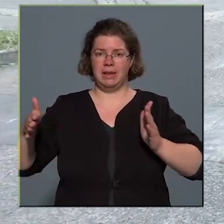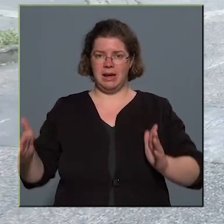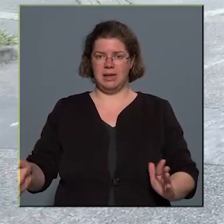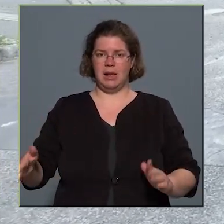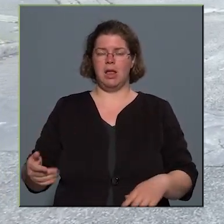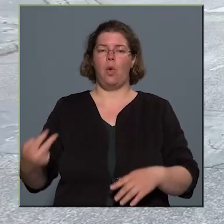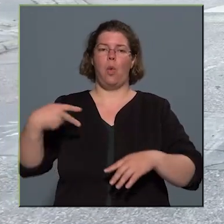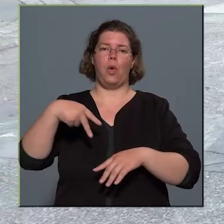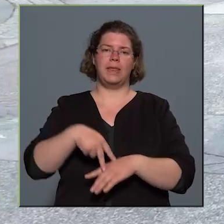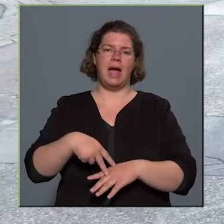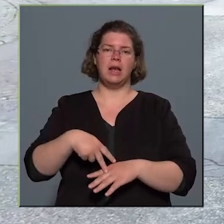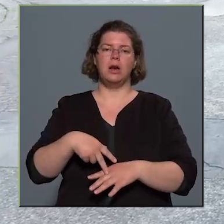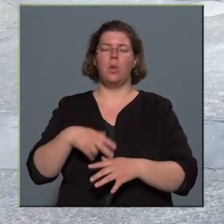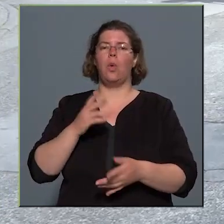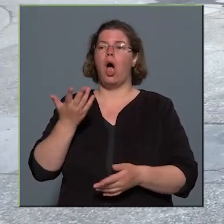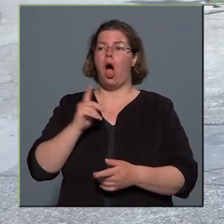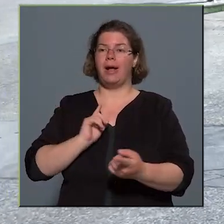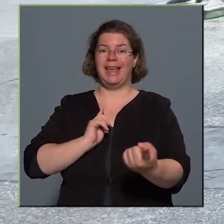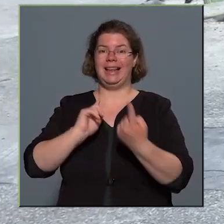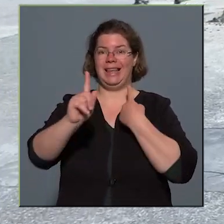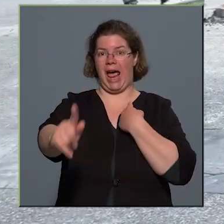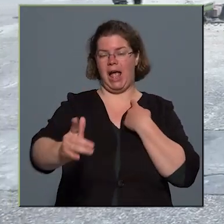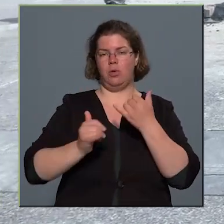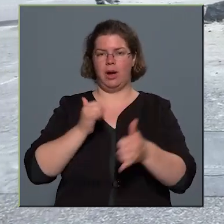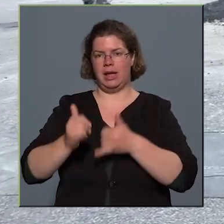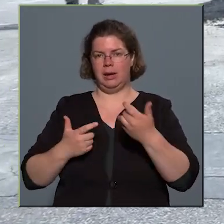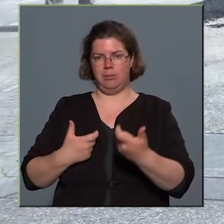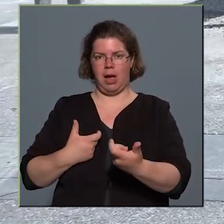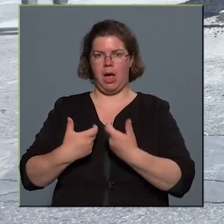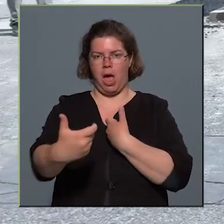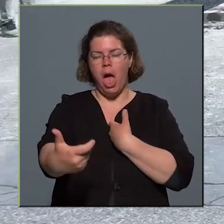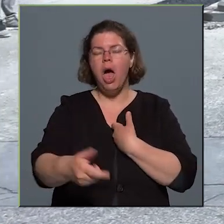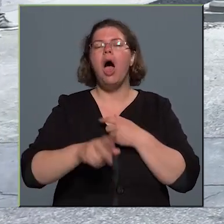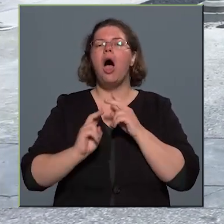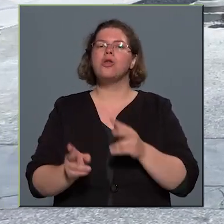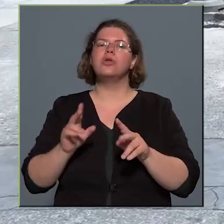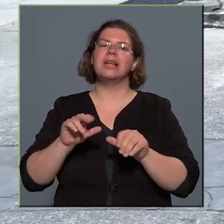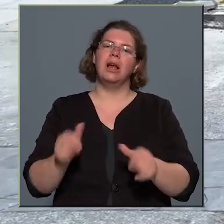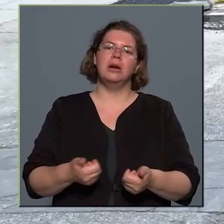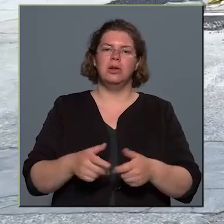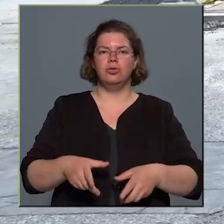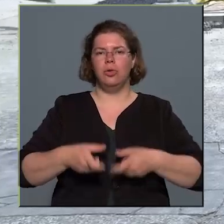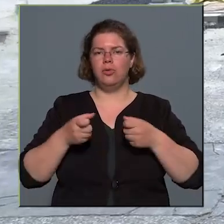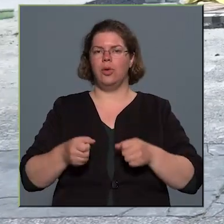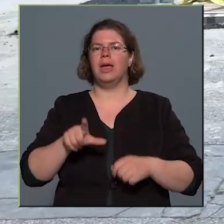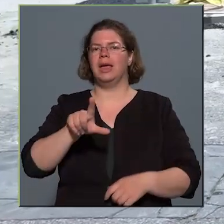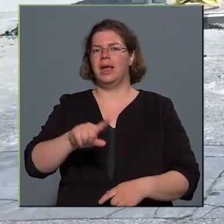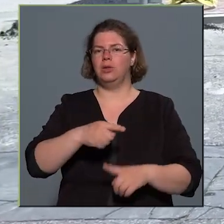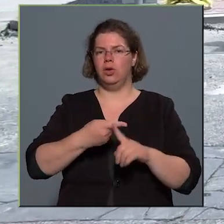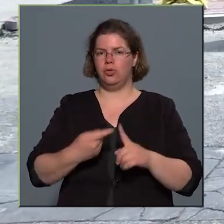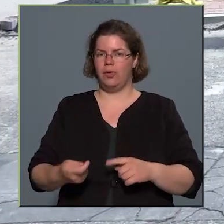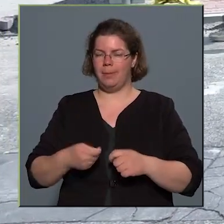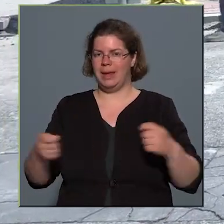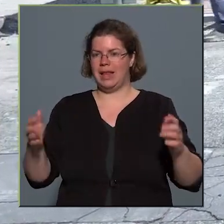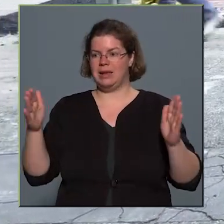önálló kerékpárút, hogyha kétirányú, akkor pedig kialakítástól függően, de kettő és fél méter széles íjük